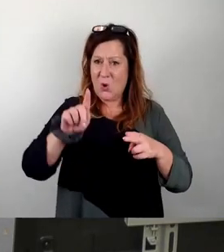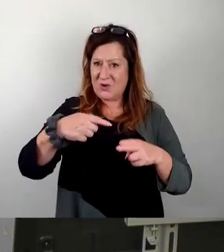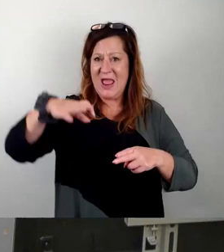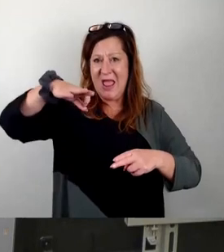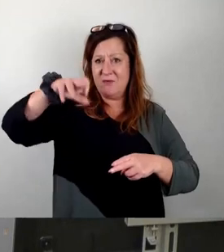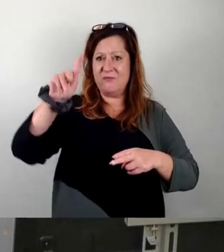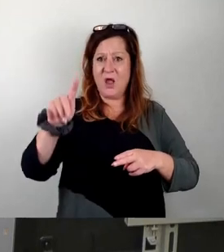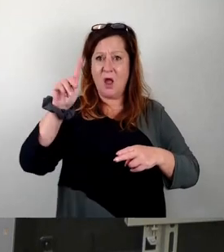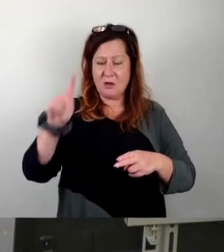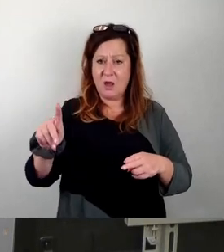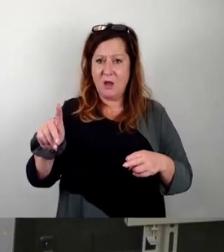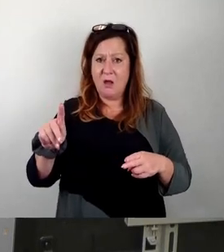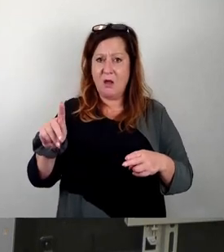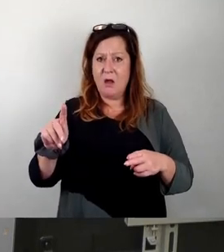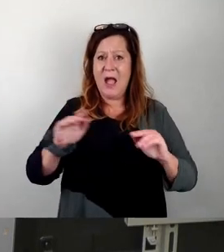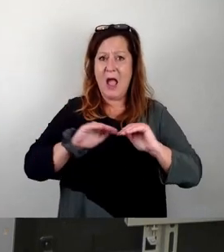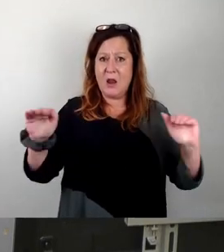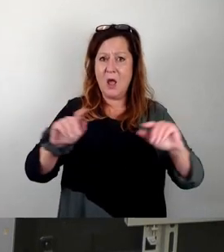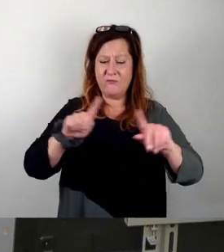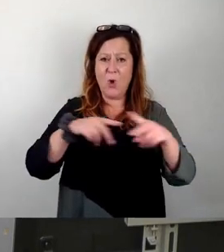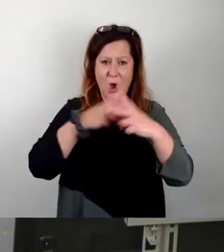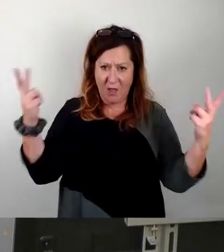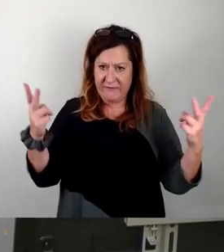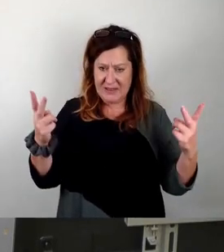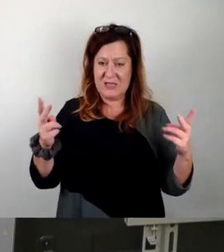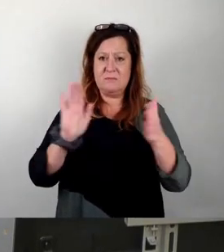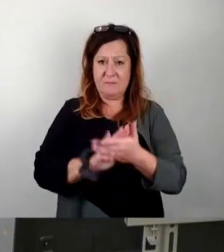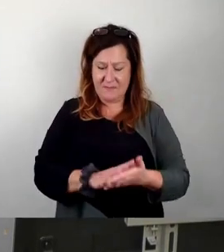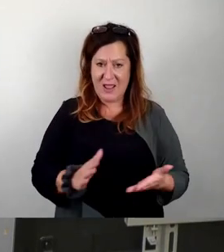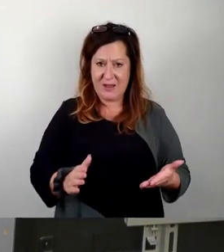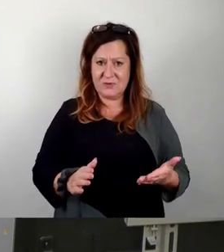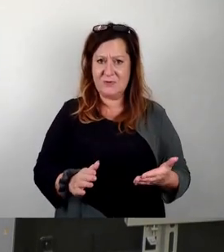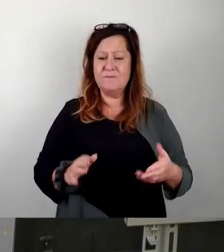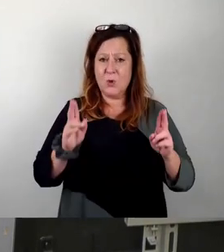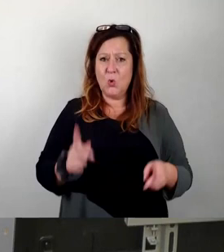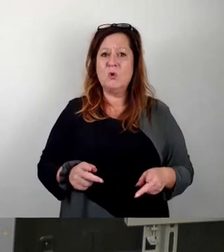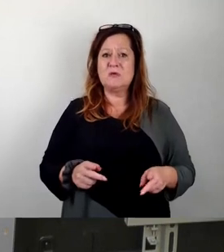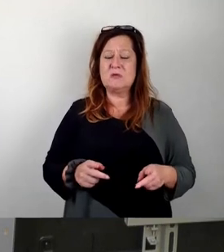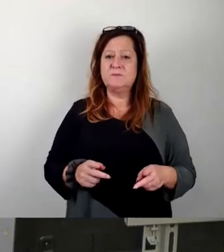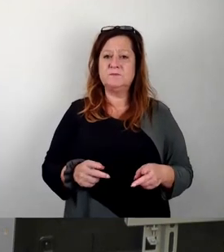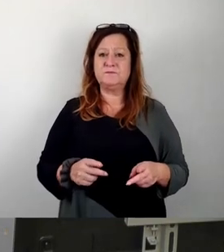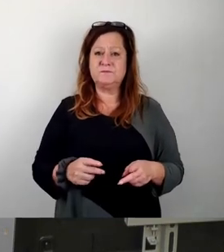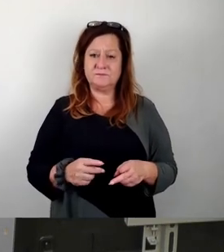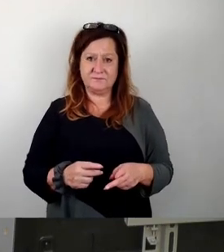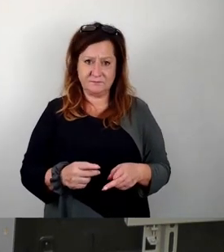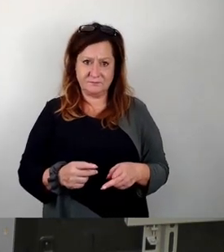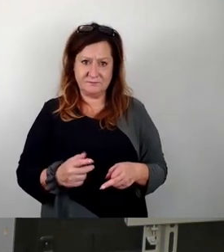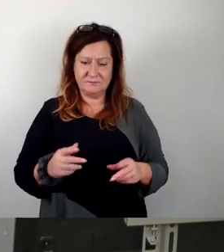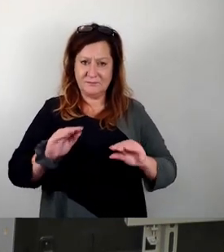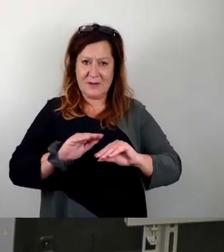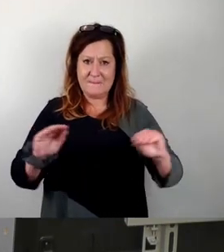Badebetrieb für die Öffentlichkeit zugänglich lassen. Und natürlich noch eine Mitteilung an die